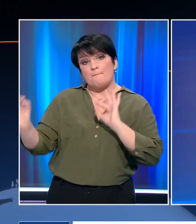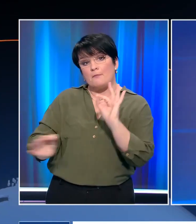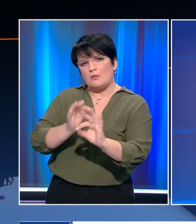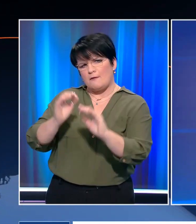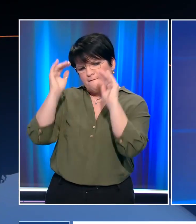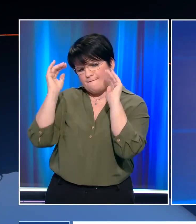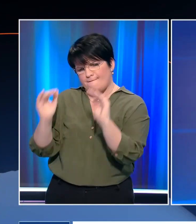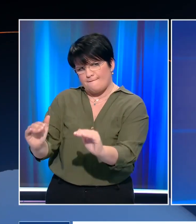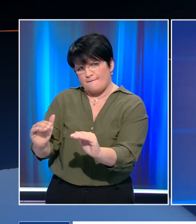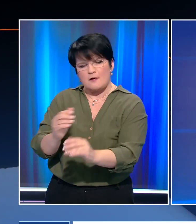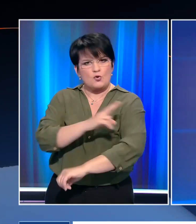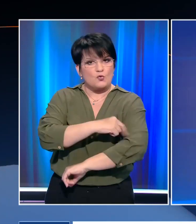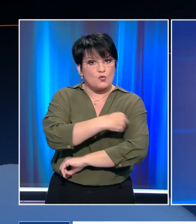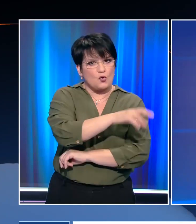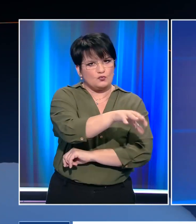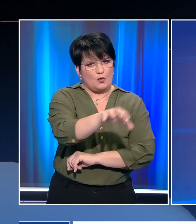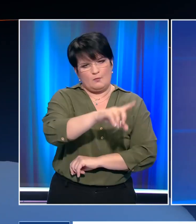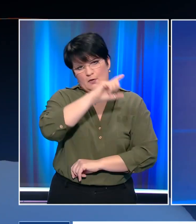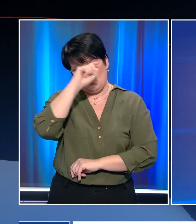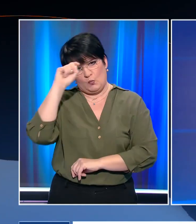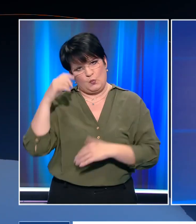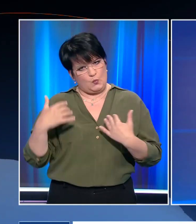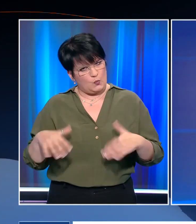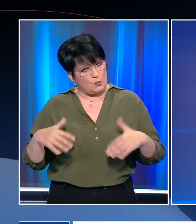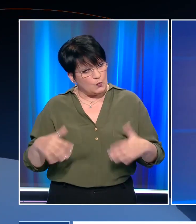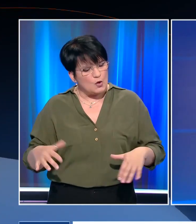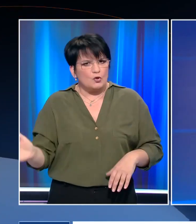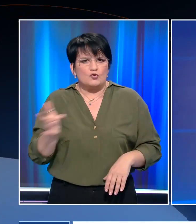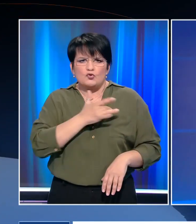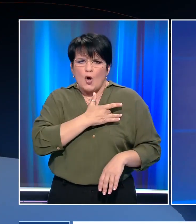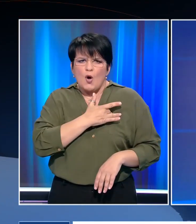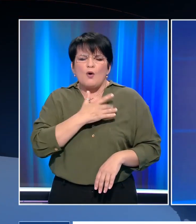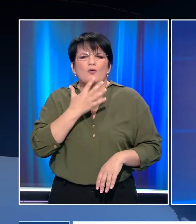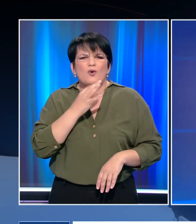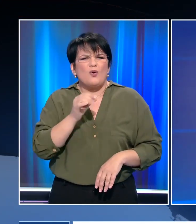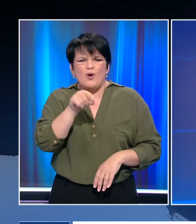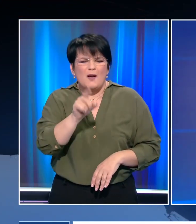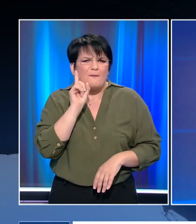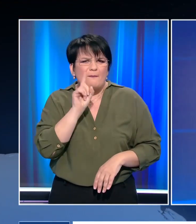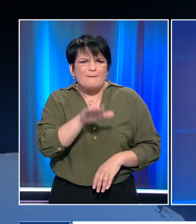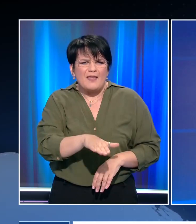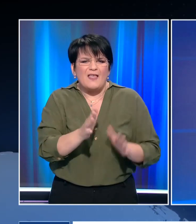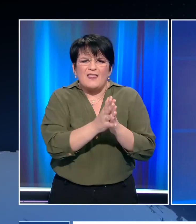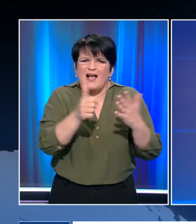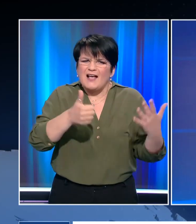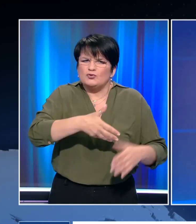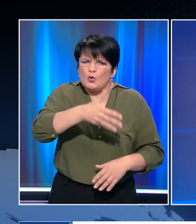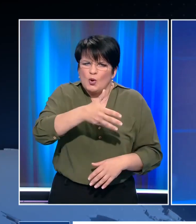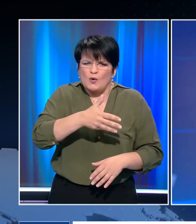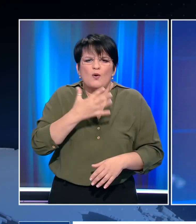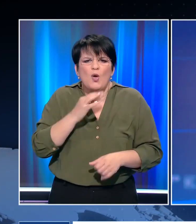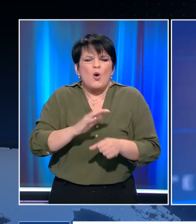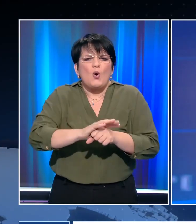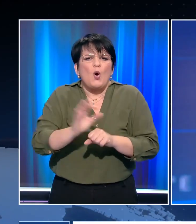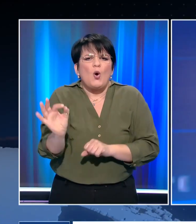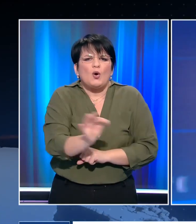γκρίζα και η κατάσταση στα νοσοκομεία είναι απελπιστική. Εντωμεταξύ σοκάρει η είδηση του θανάτου μιας 16χρονης από επιπλοκές